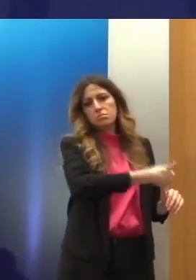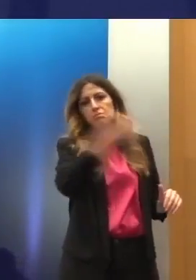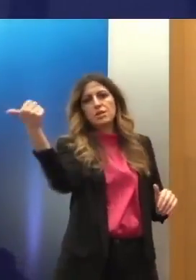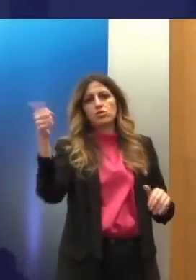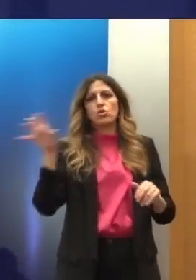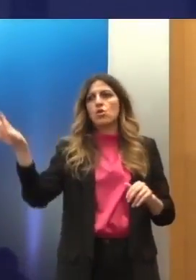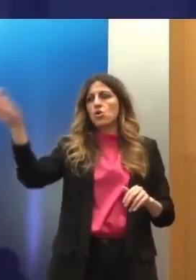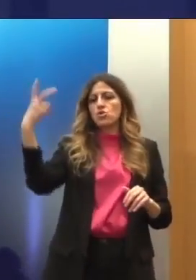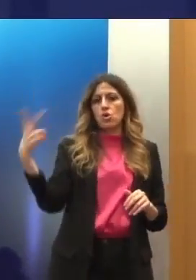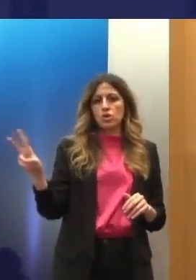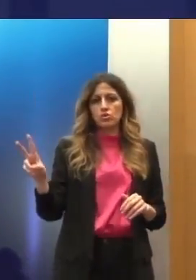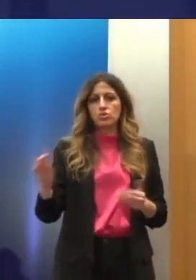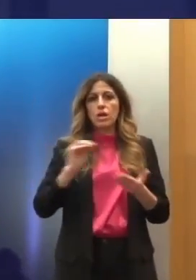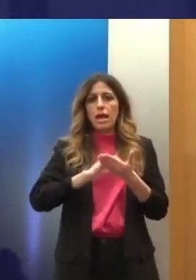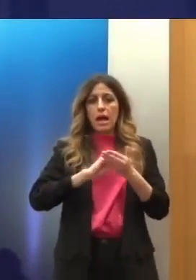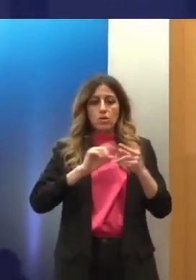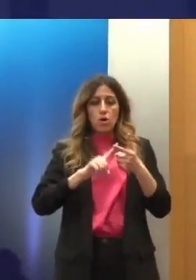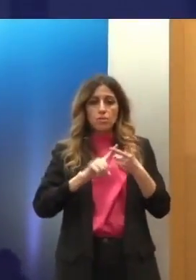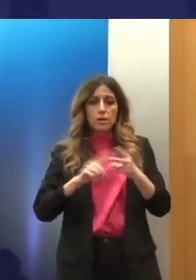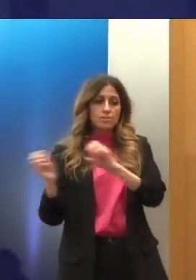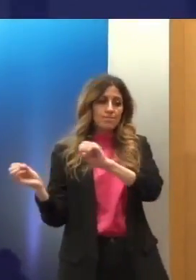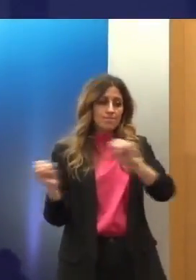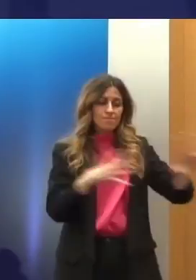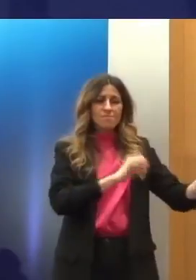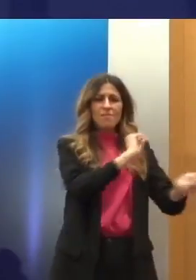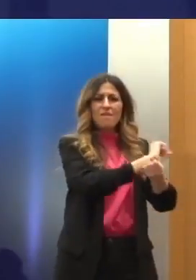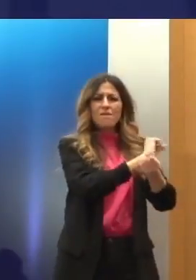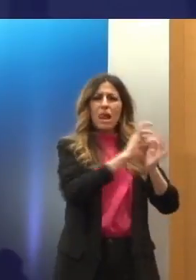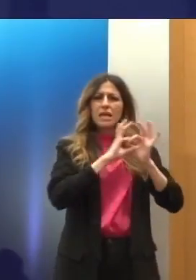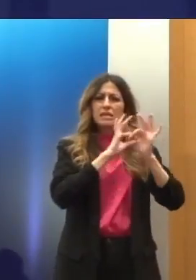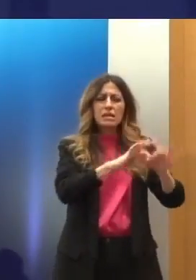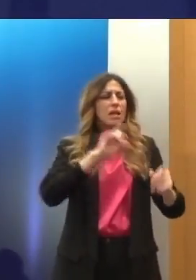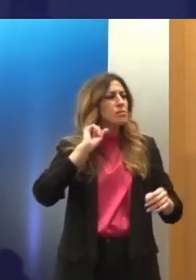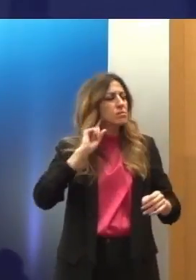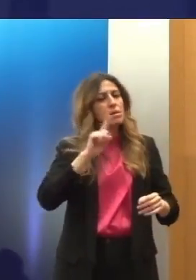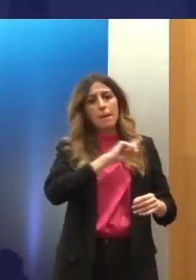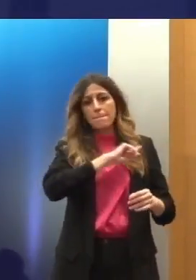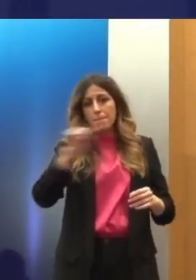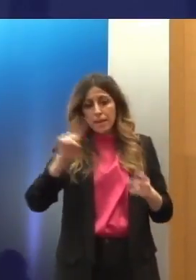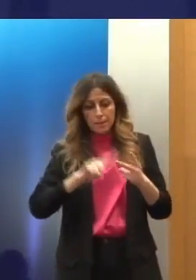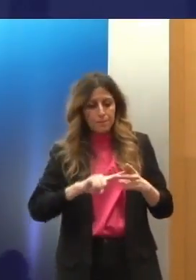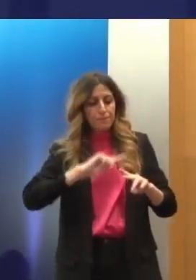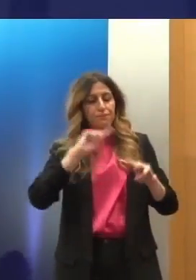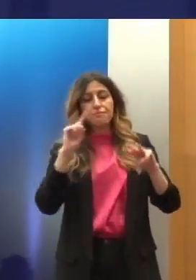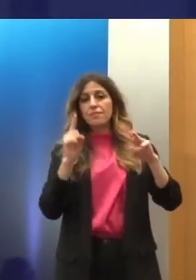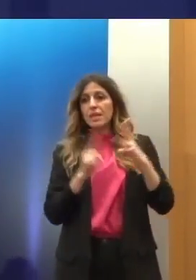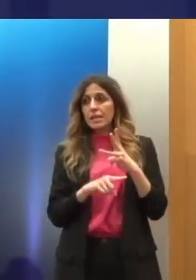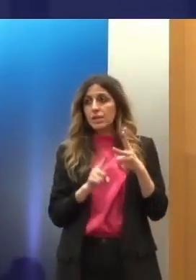χρησιμοποίηση της κράτησης κατά συστηματικό και αυθαίρετο τρόπο, την μη,